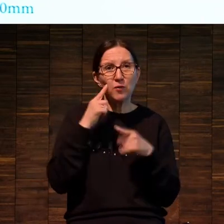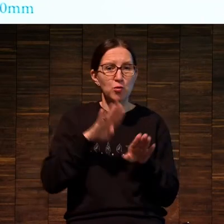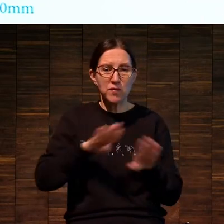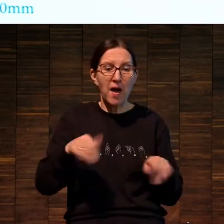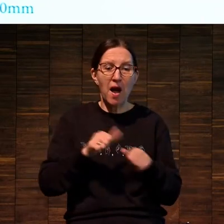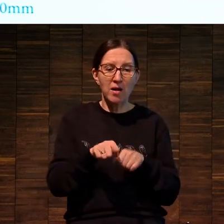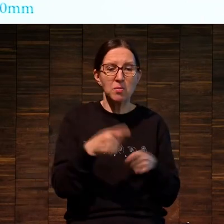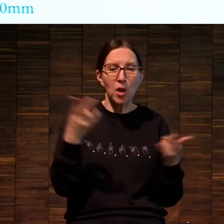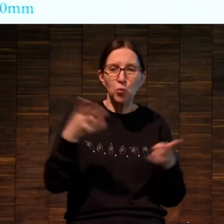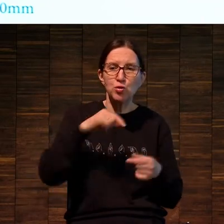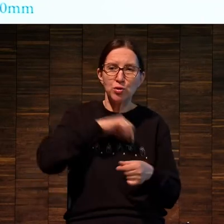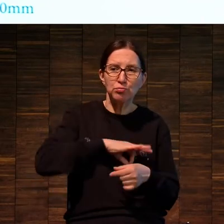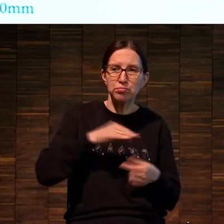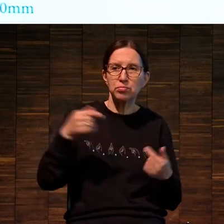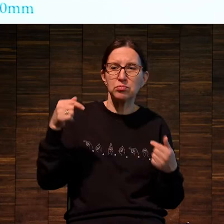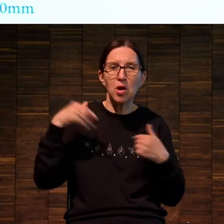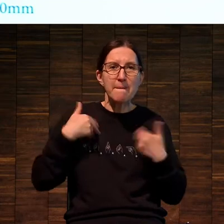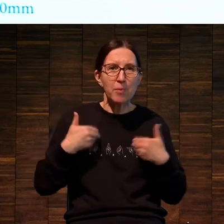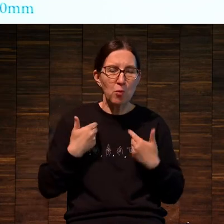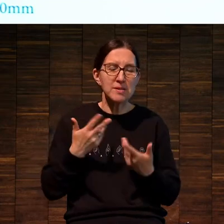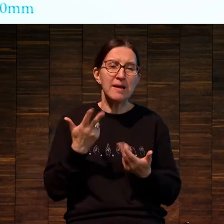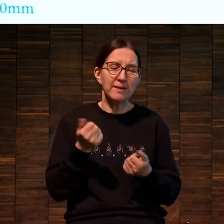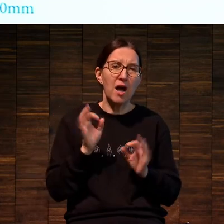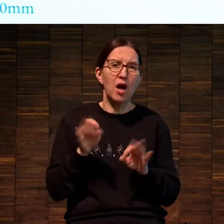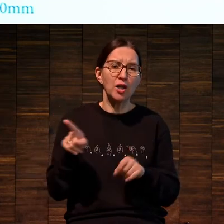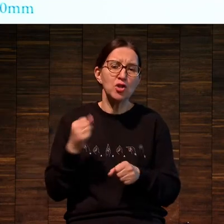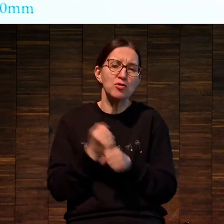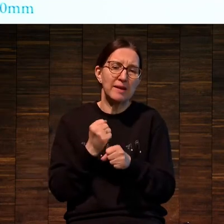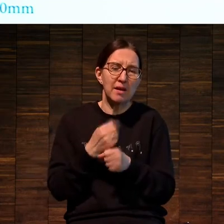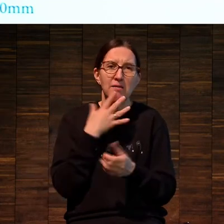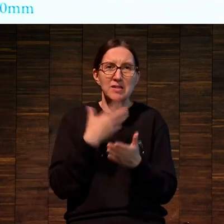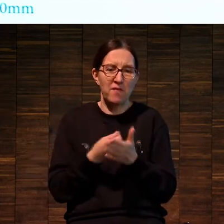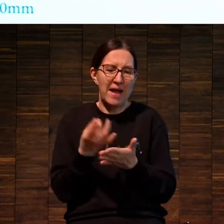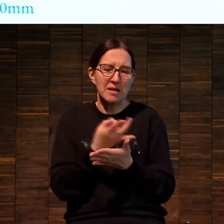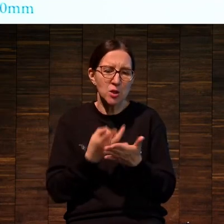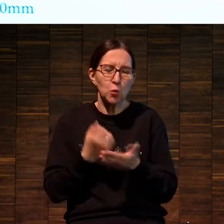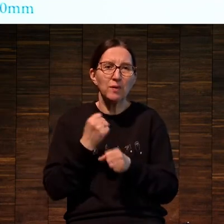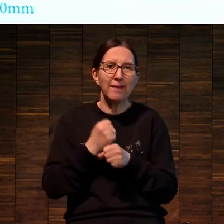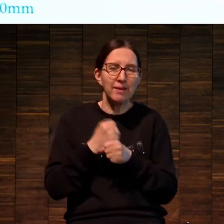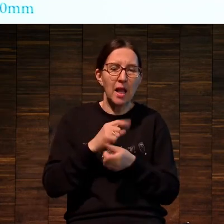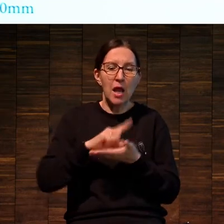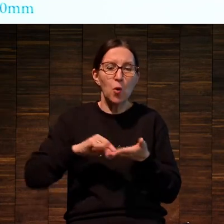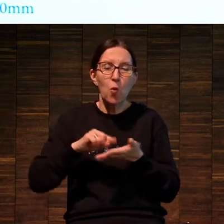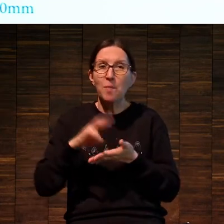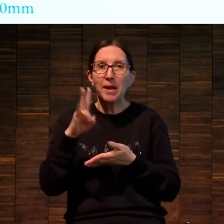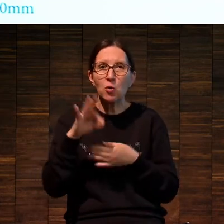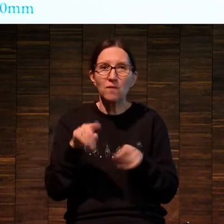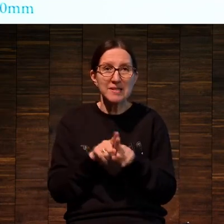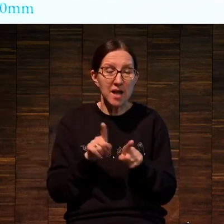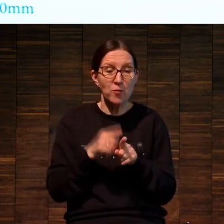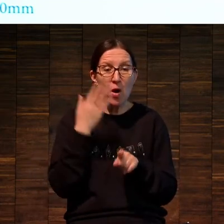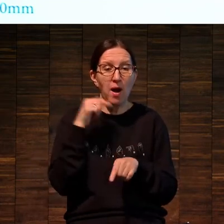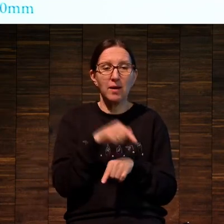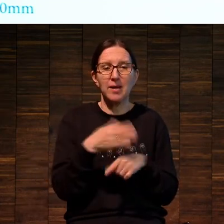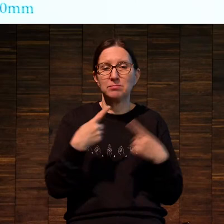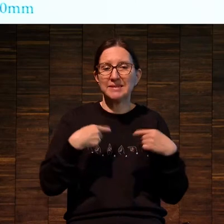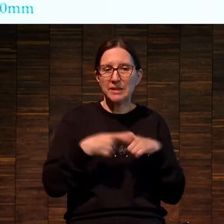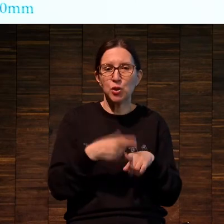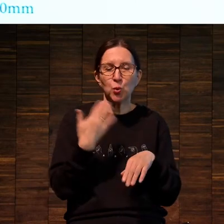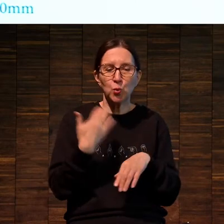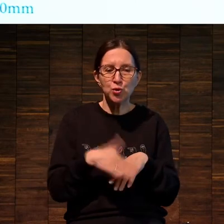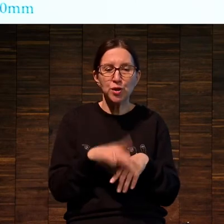Хотя, конечно, были копии, конечно, были рисунки. А вот когда литография, когда это уже все